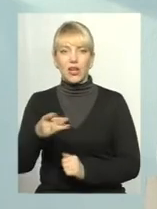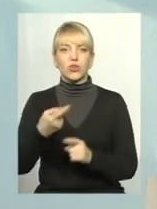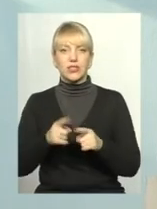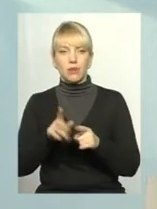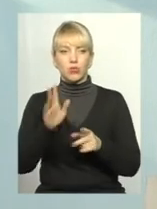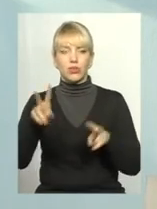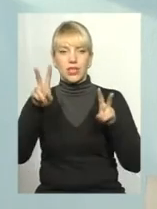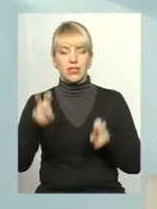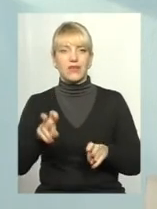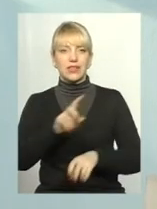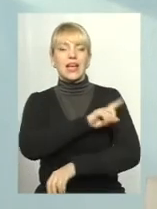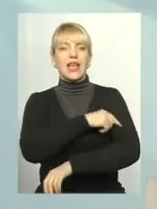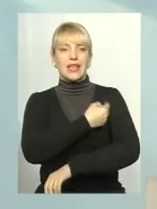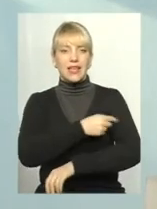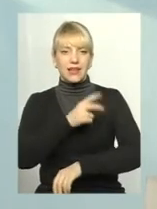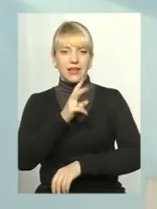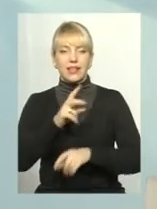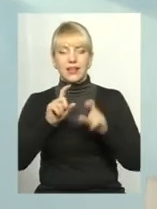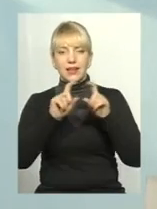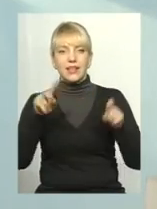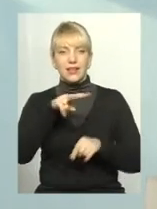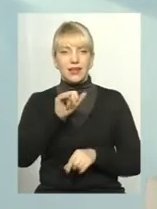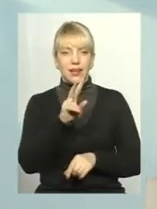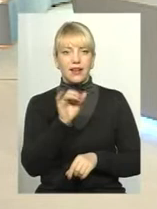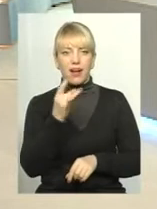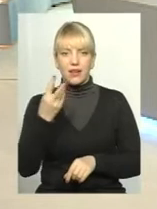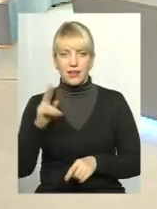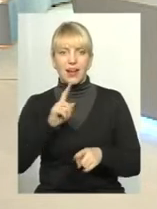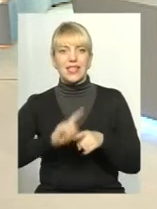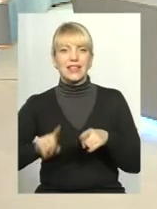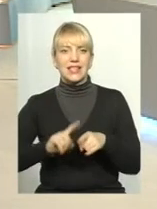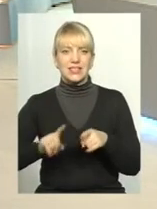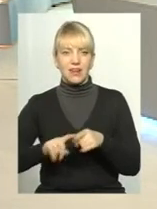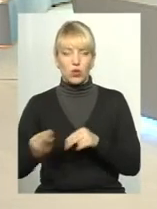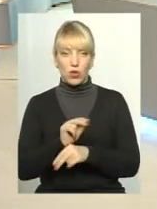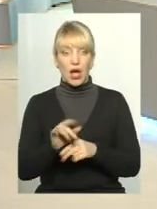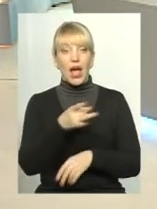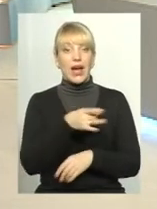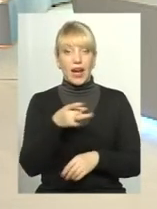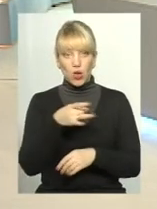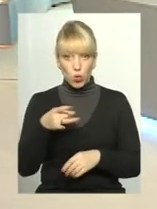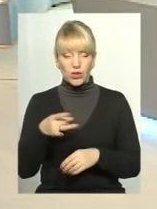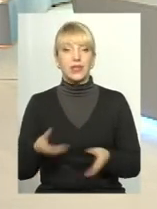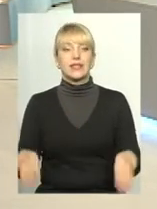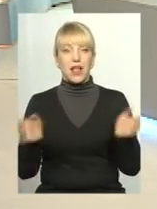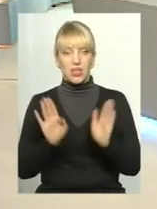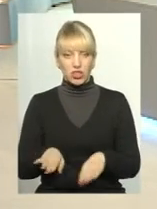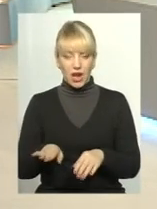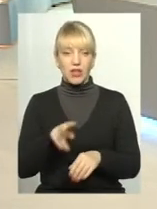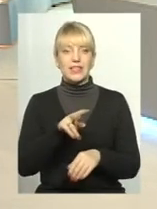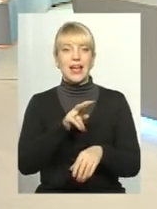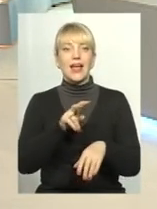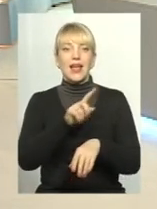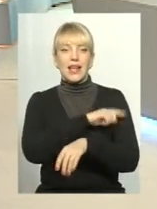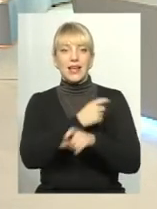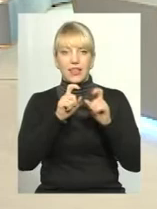називатись лікарні інтенсивного лікування. В районних лікарнях лікарні залишаються, але вони будуть